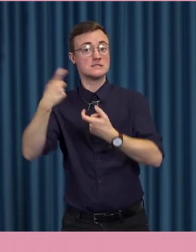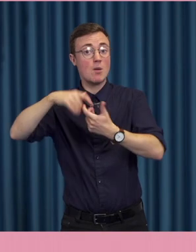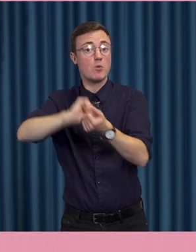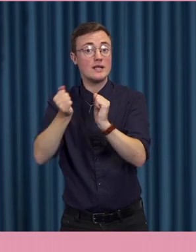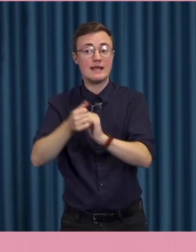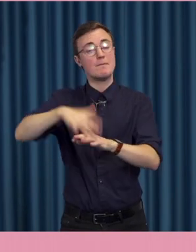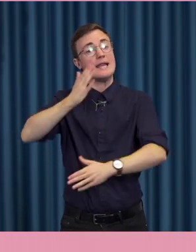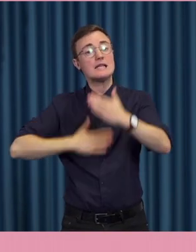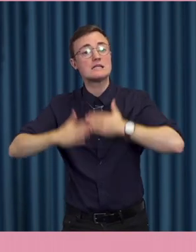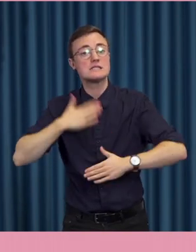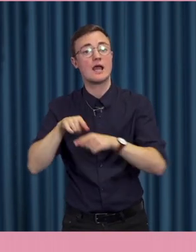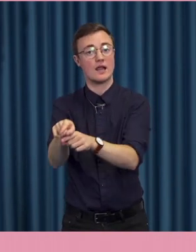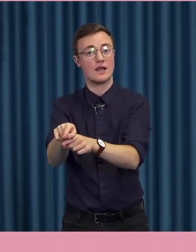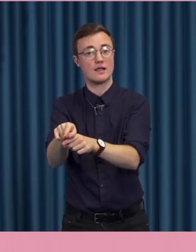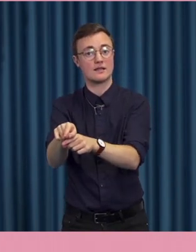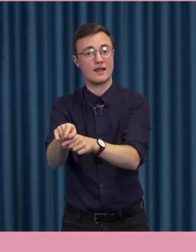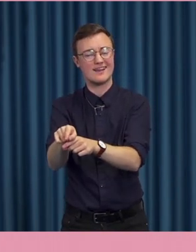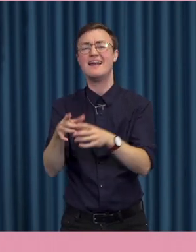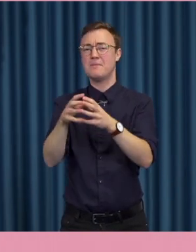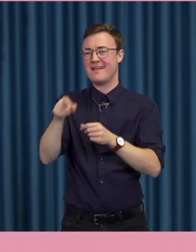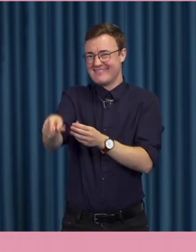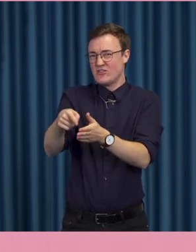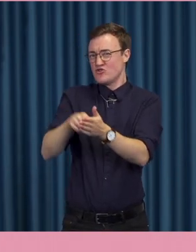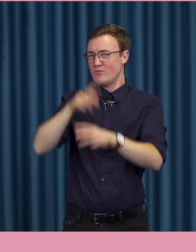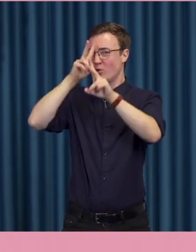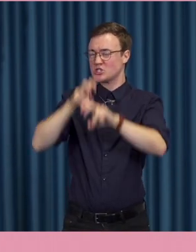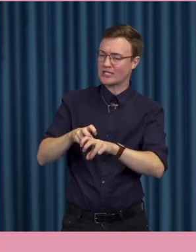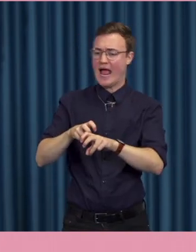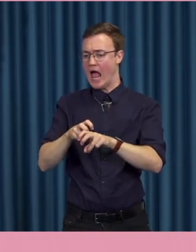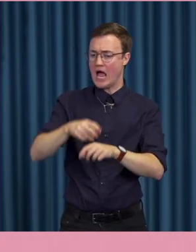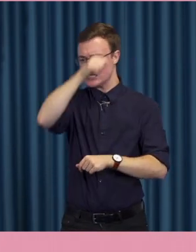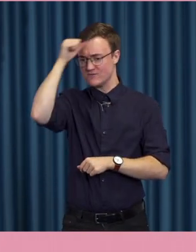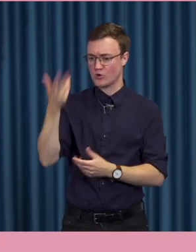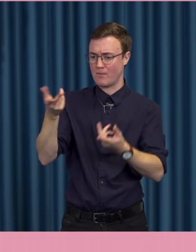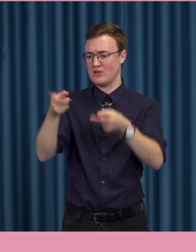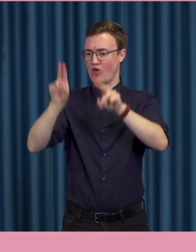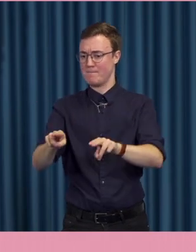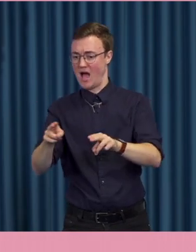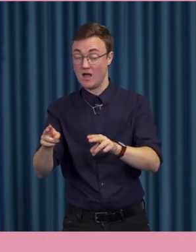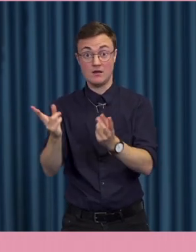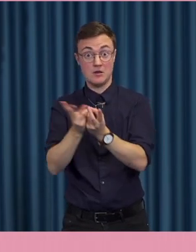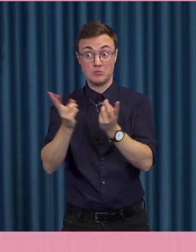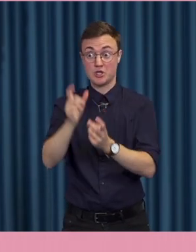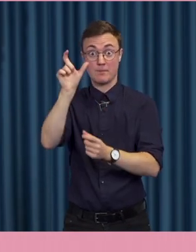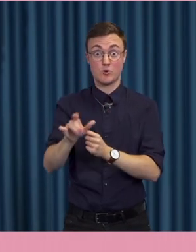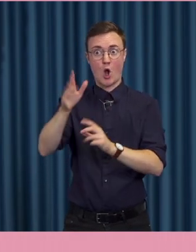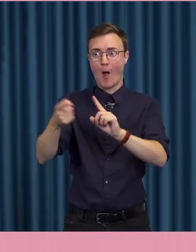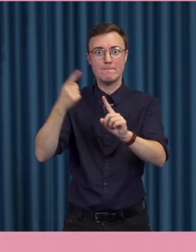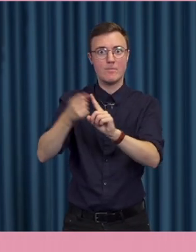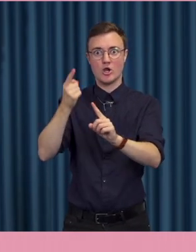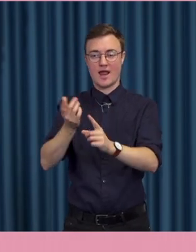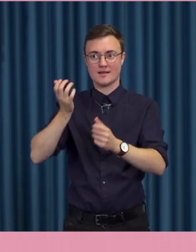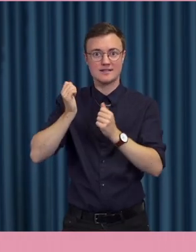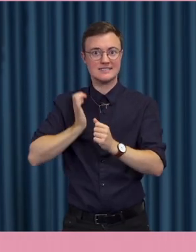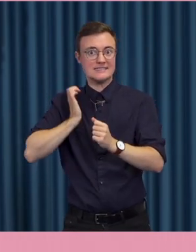och intresserade. Men det är från den sortens undersökningar svårt att avgöra vad som är hönan och ägget. Blir man intresserad och engagerad av att